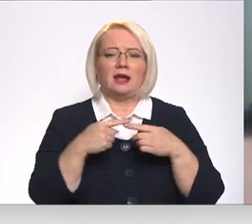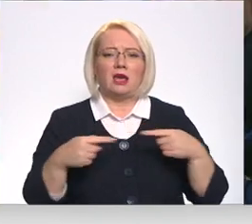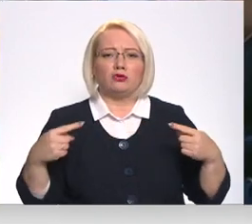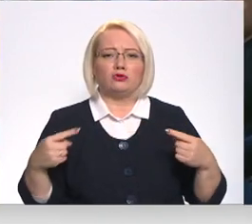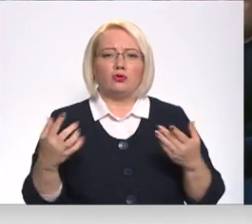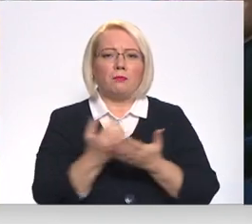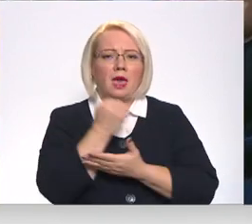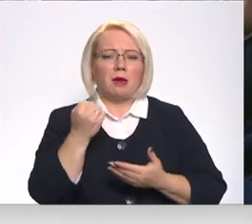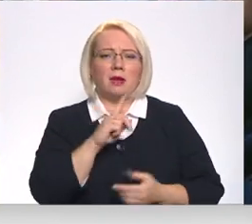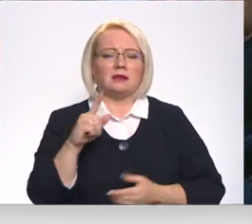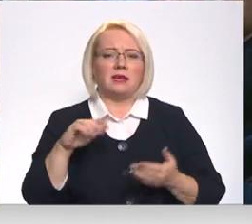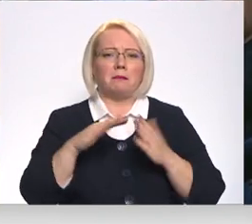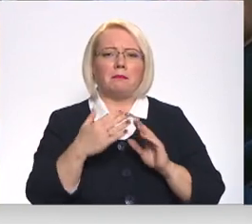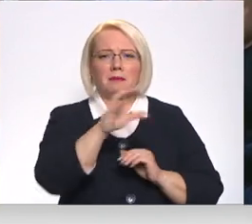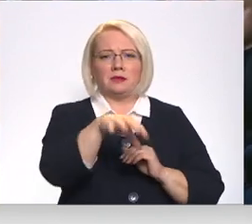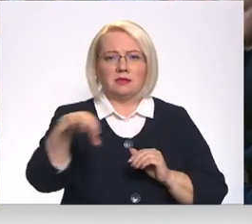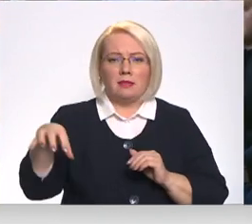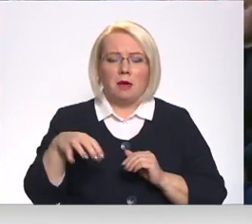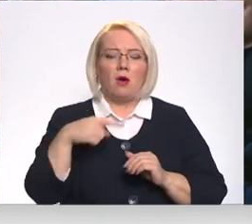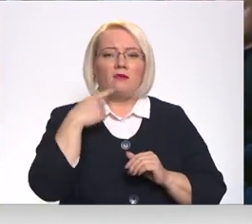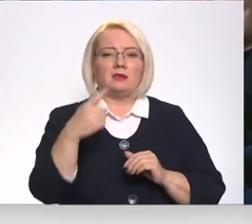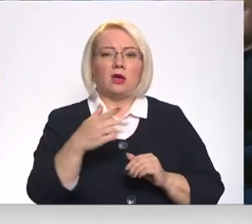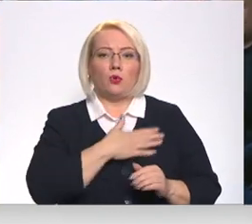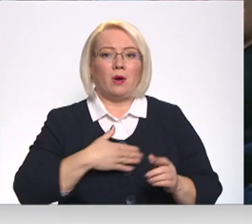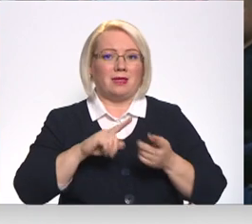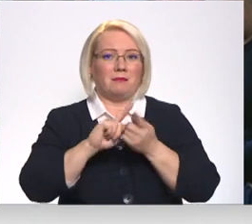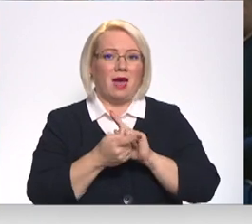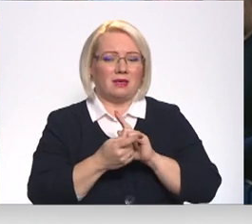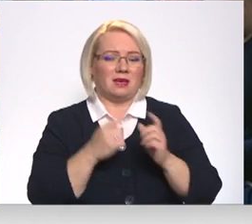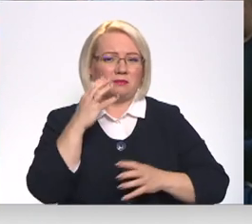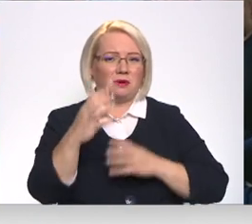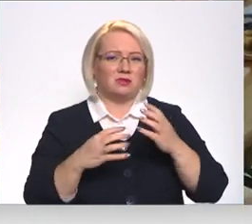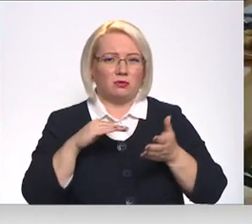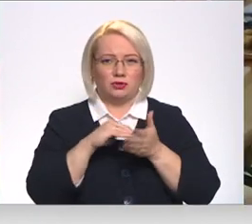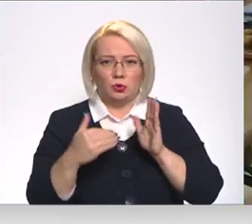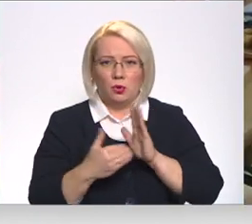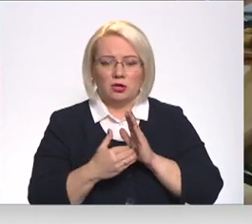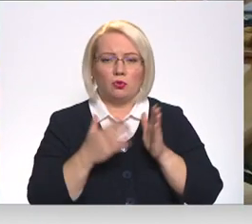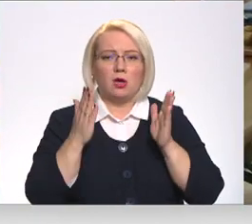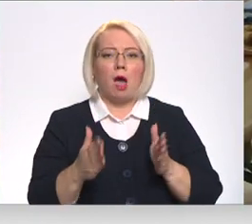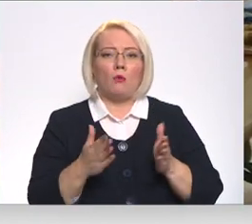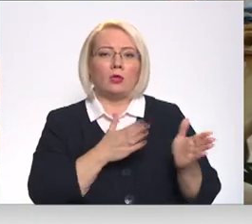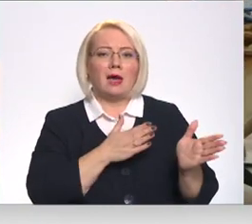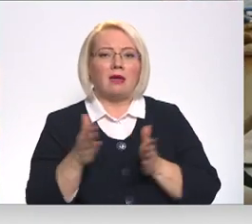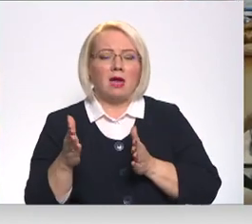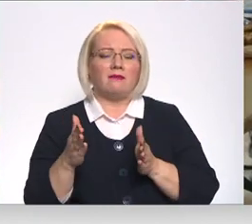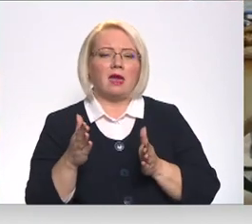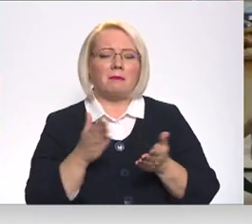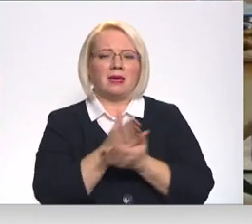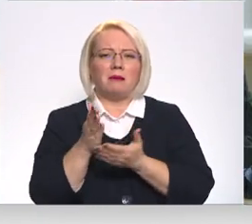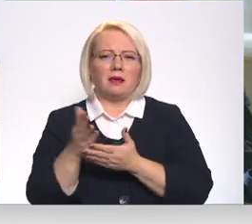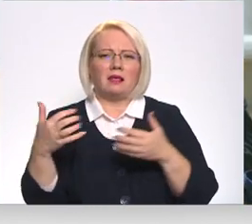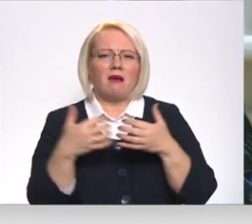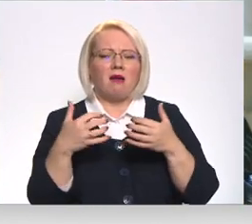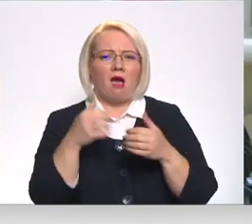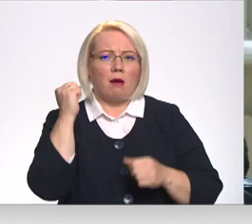pašvaldībām valsts institūcijām. Tā kā šobrīd krāsti mainījusies ģeopolitiskā situācija un ir jābūt gataviem hibrīd kara apdraudējumam,